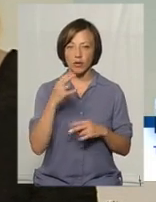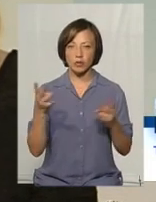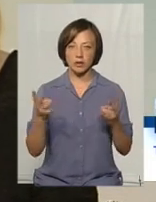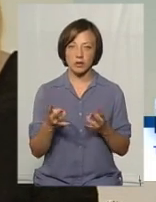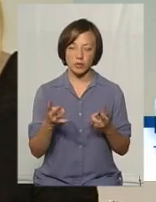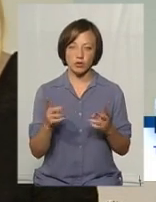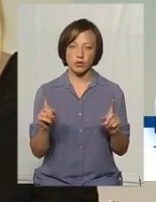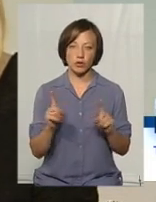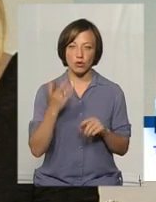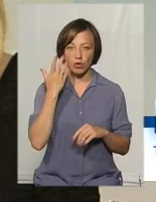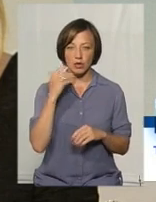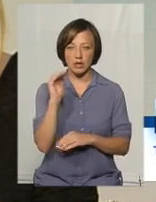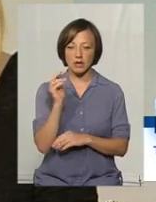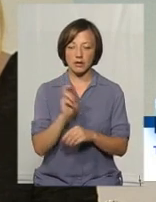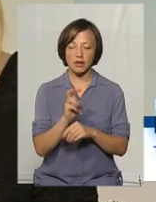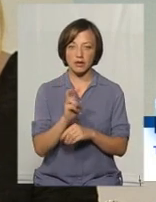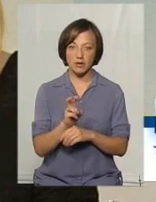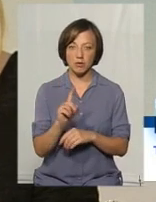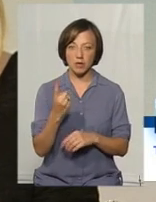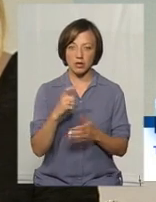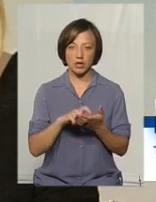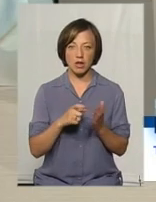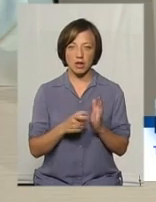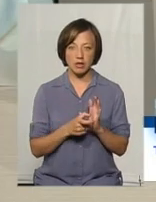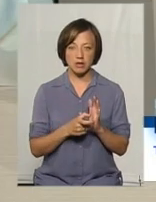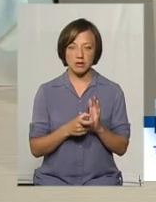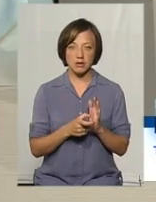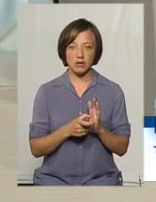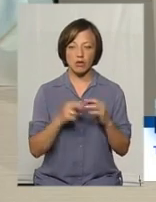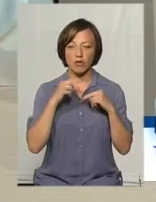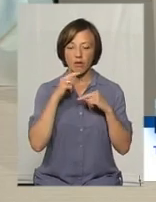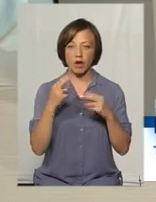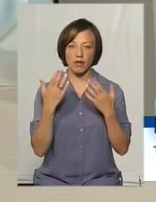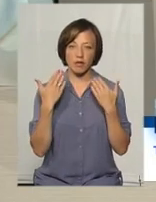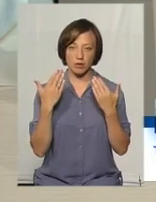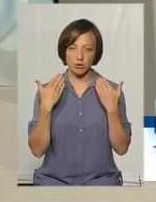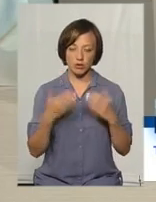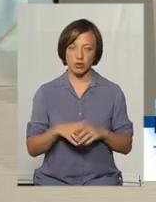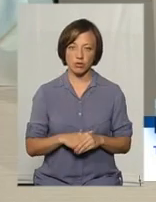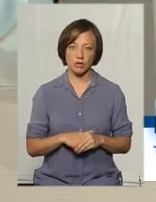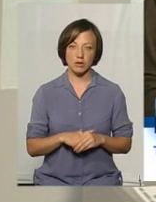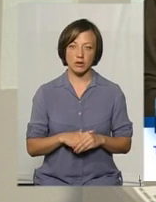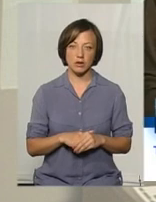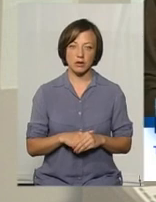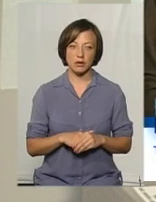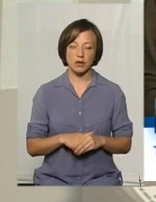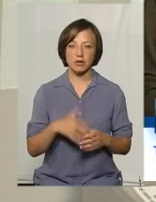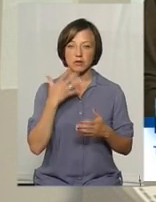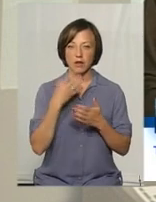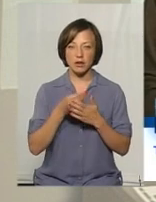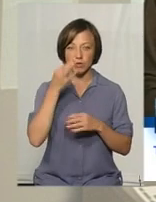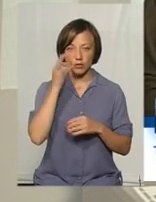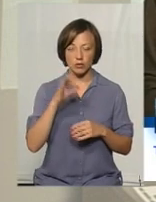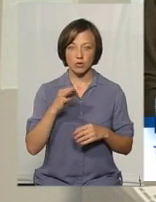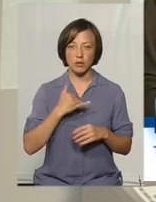коли дитина відвідує вже перший клас, увага на відпочинок. Наскільки із власного досвіду,